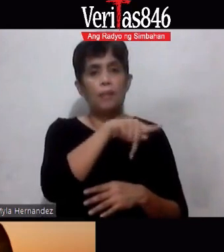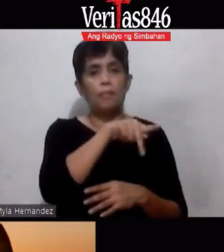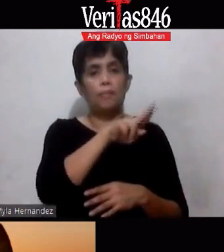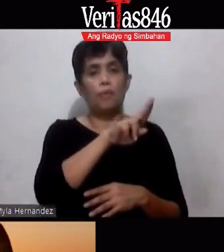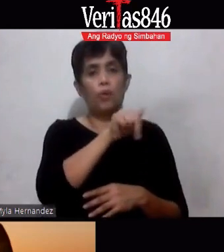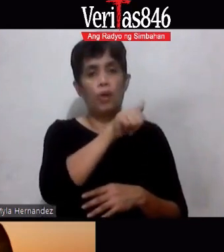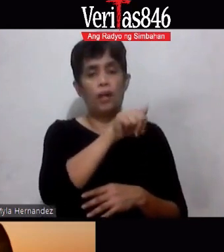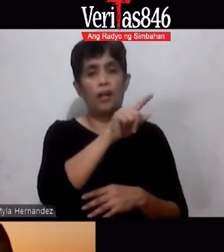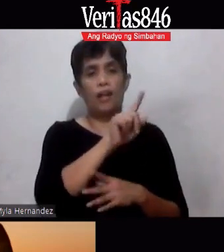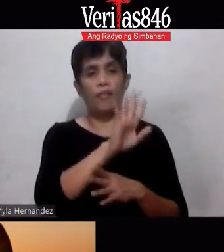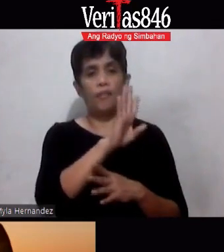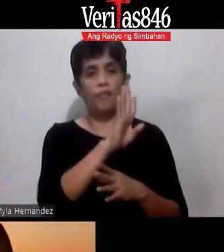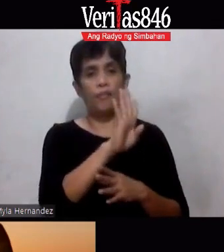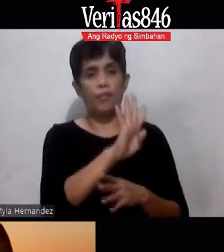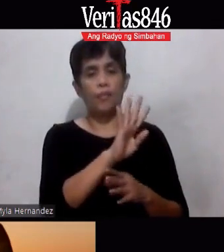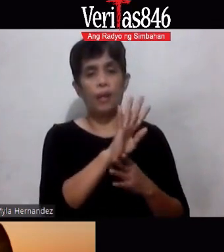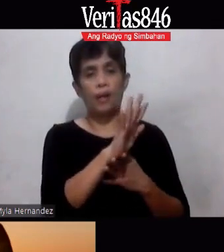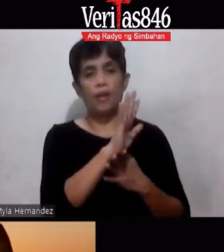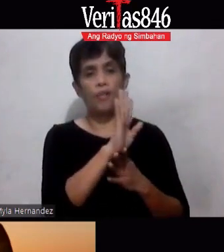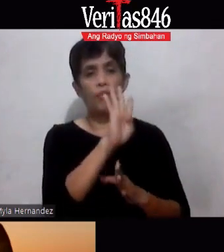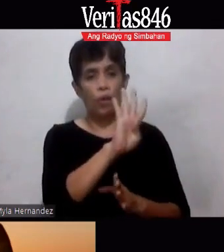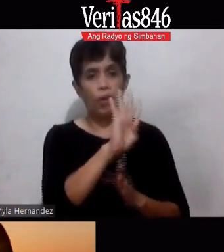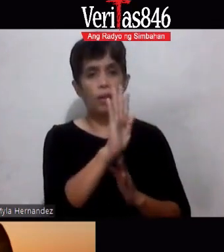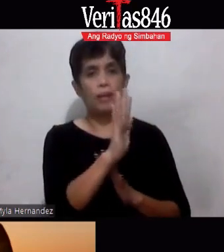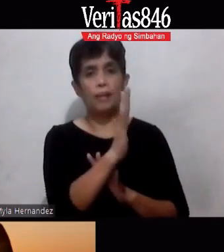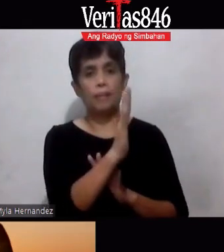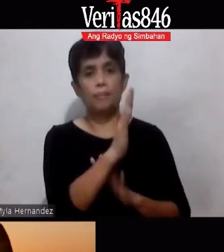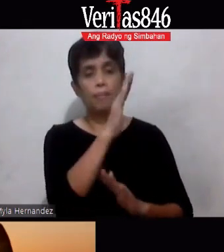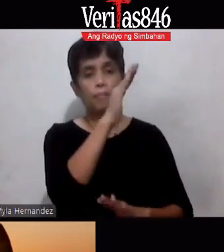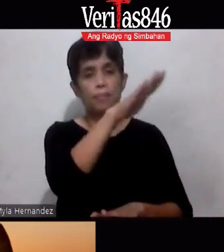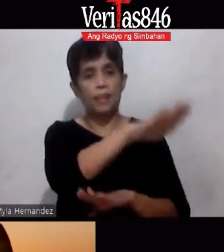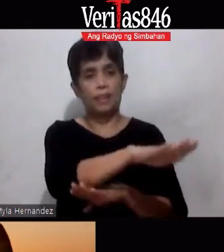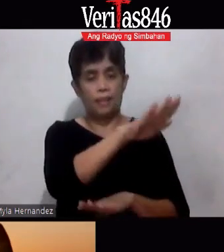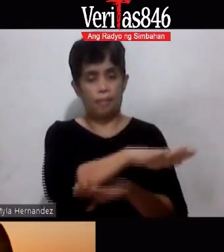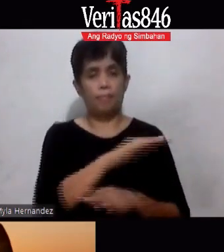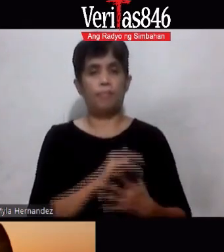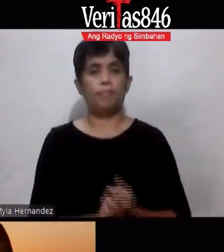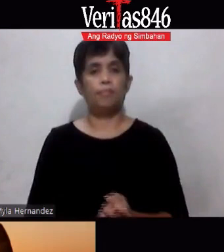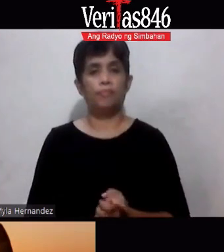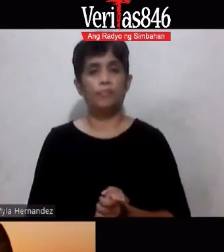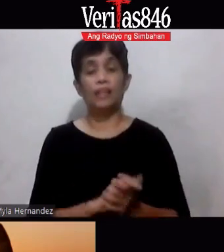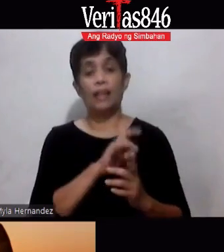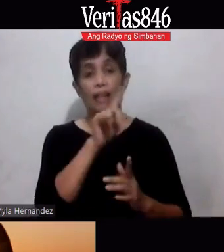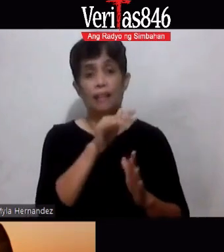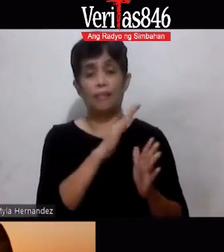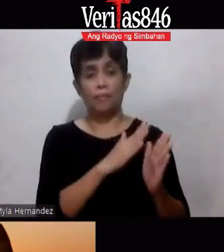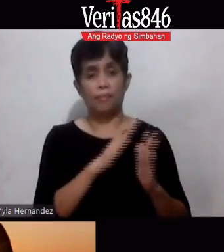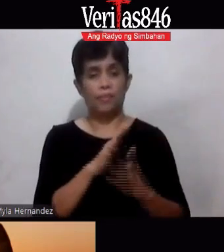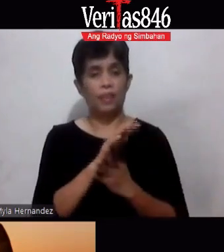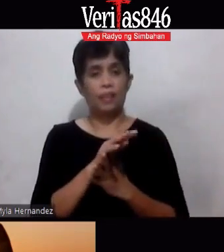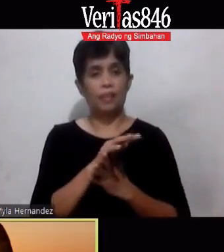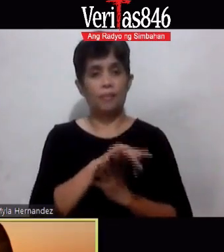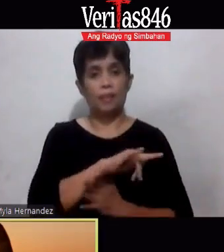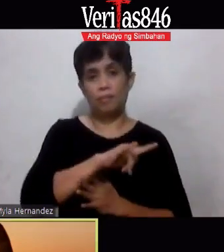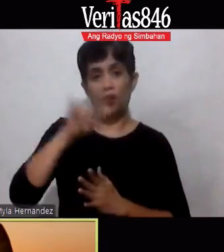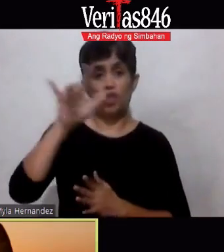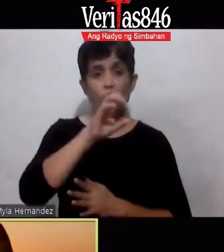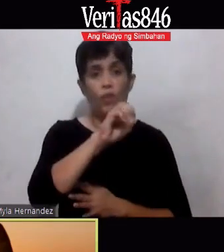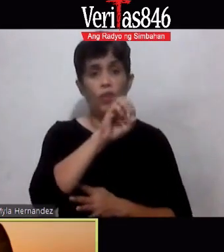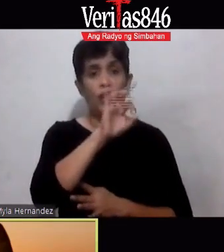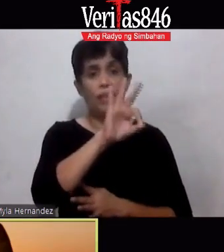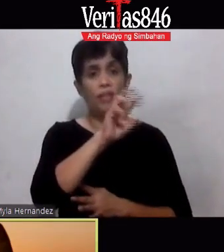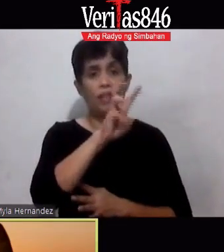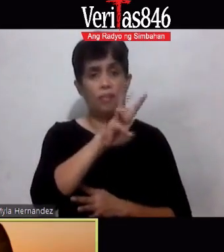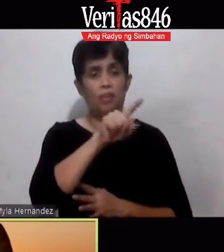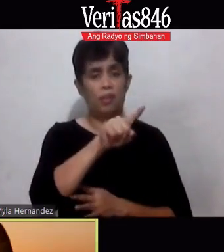pagkatapos ng programa sige yan yung yan yung gusto ko nga eh yung mga umaalis na OFW kesa kung ano